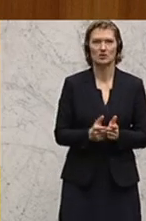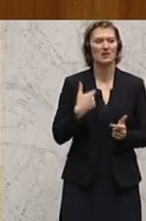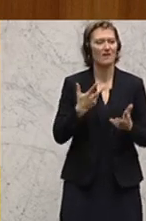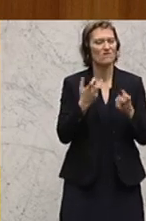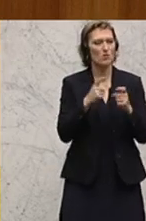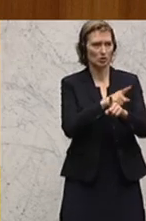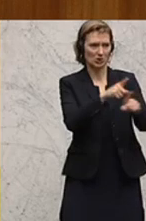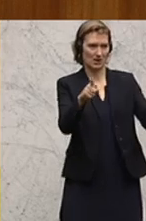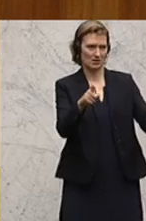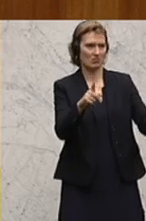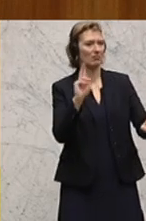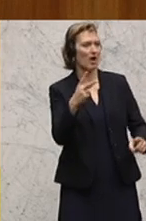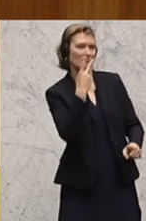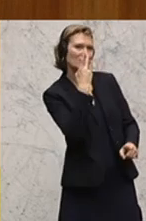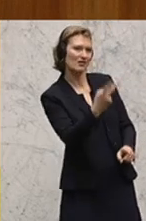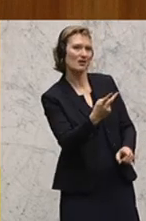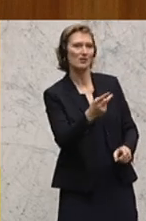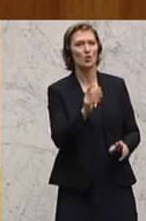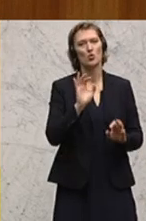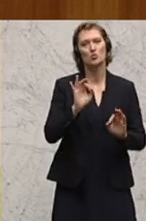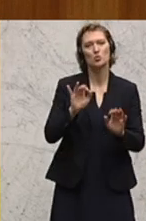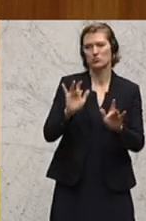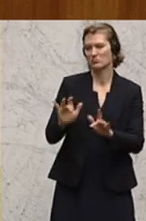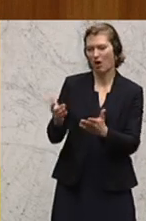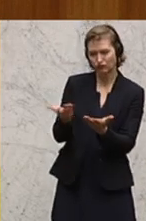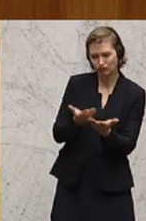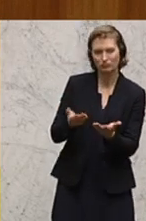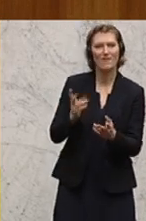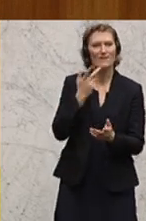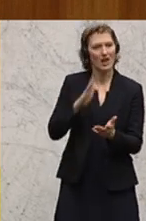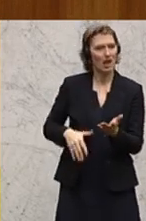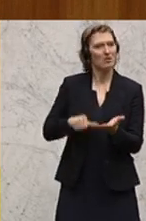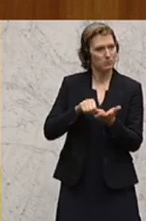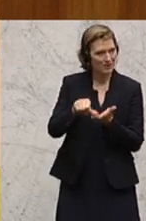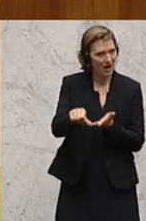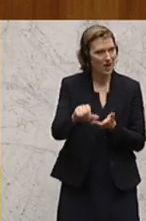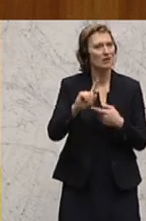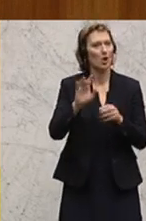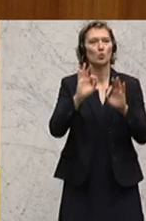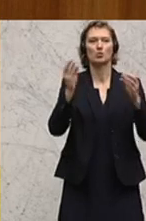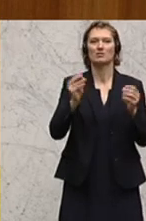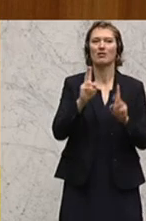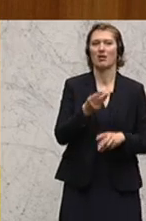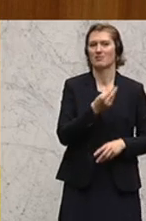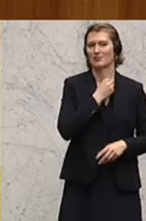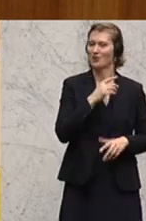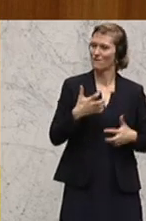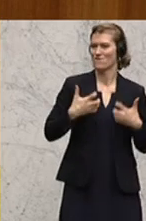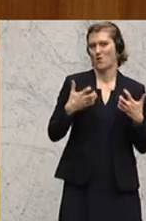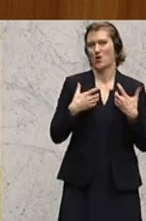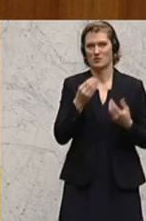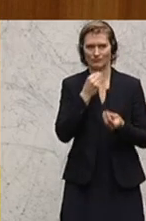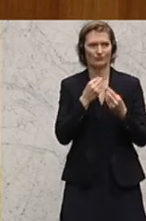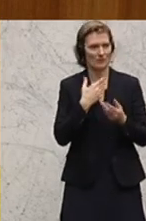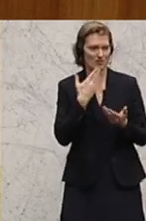dass Sie das Gute erkennen, dass Sie sich das Gute auch leisten wollen und es bezahlen und dass Sie dann das Gute so genießen, dass Sie Freude daran